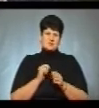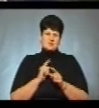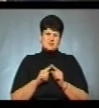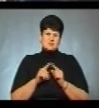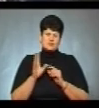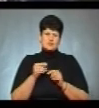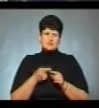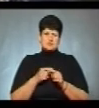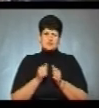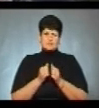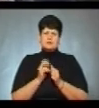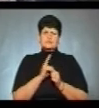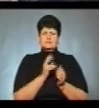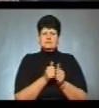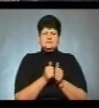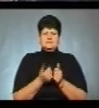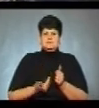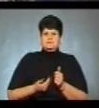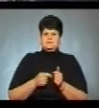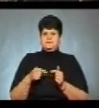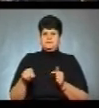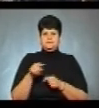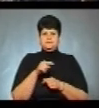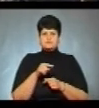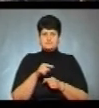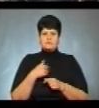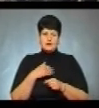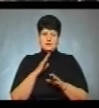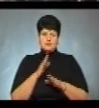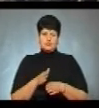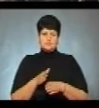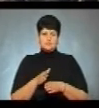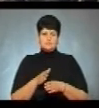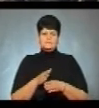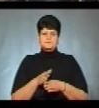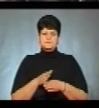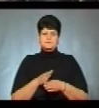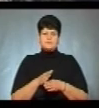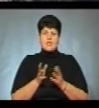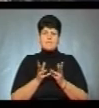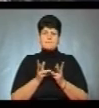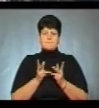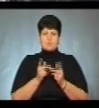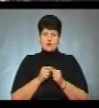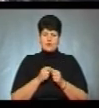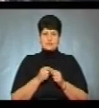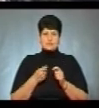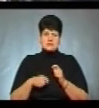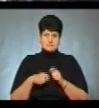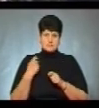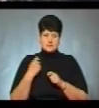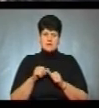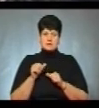мешканці, які проживають в поближніх вулицях. Нами будуть, відповідно, пораховані завдані збитки.